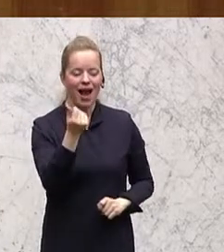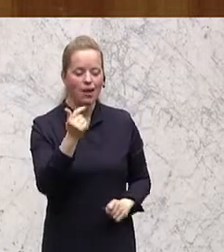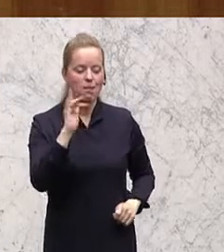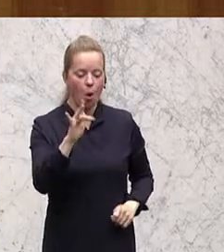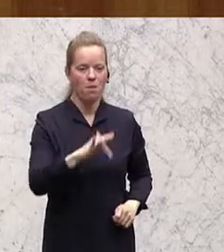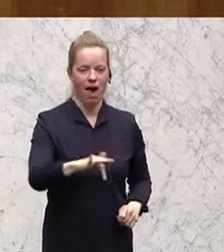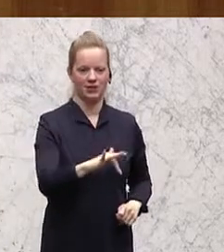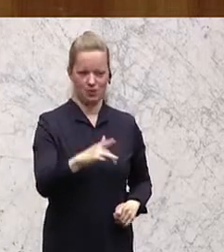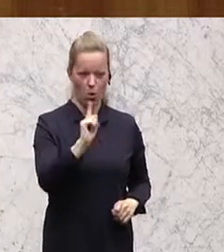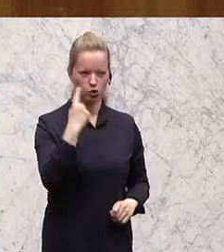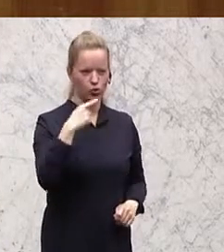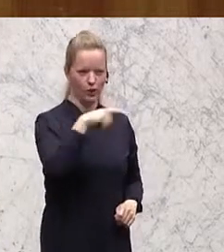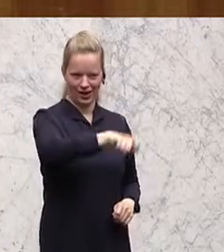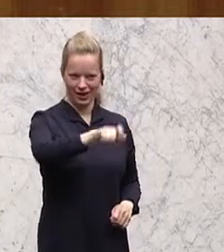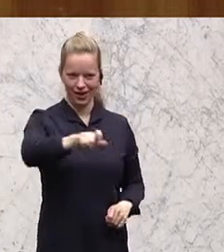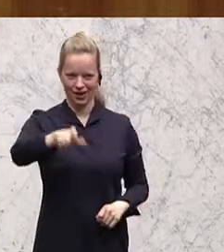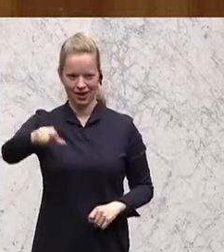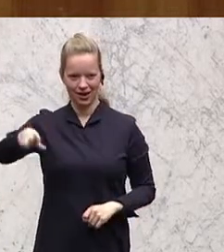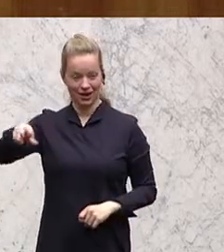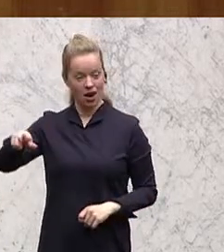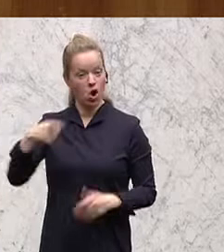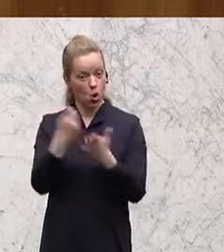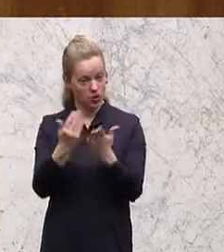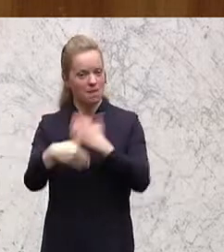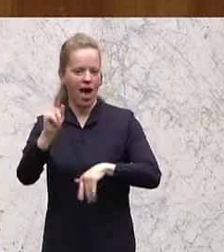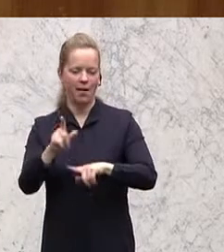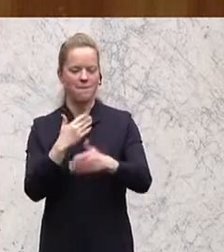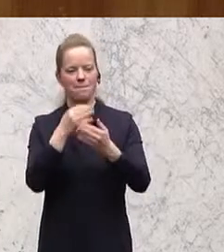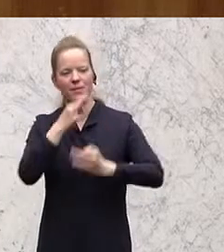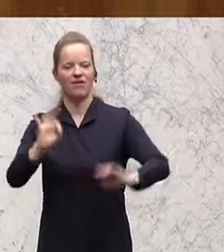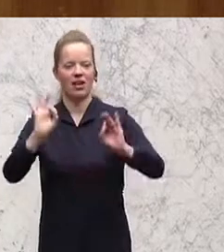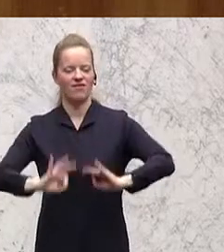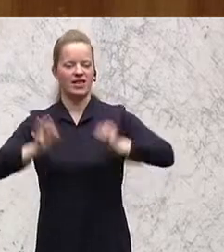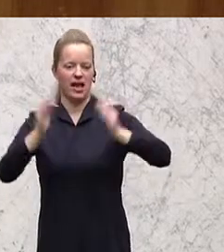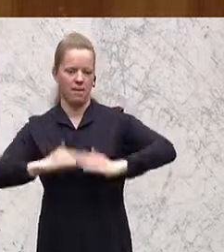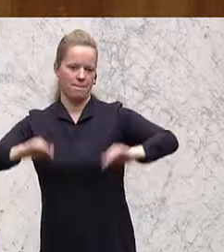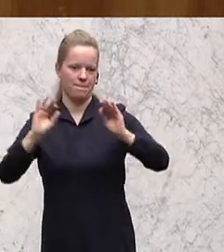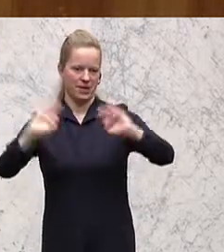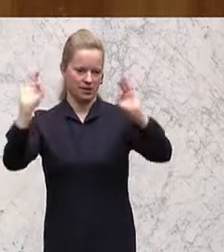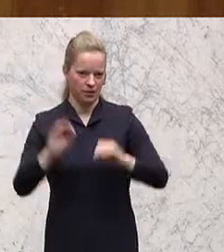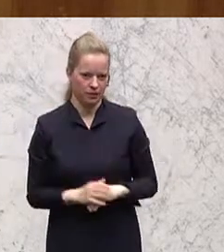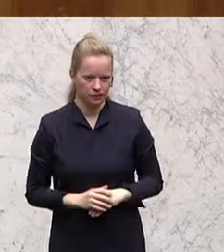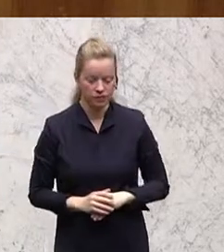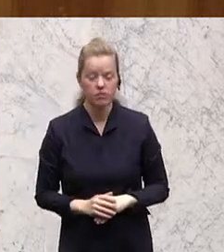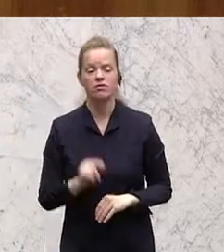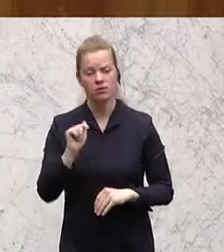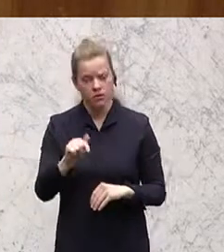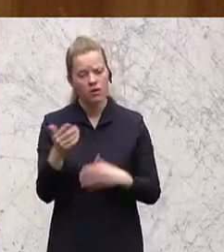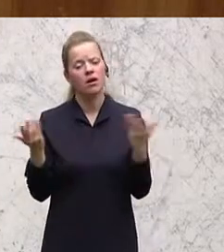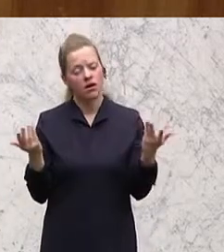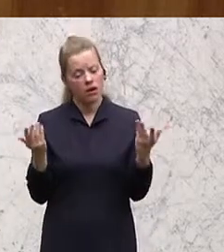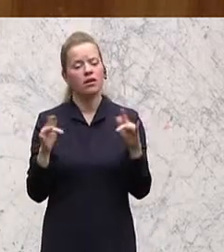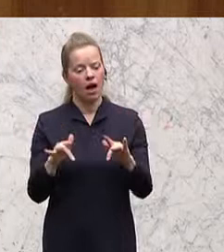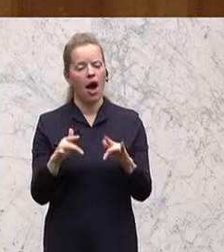Das kostet mehr, bringt aber auch mehr Qualität. Eine Studienplatzfinanzierung funktioniert freilich aber nur dann, wenn wir den Zugang zu diesen